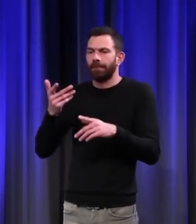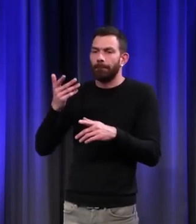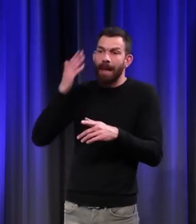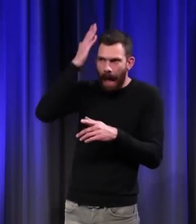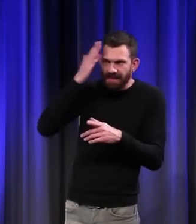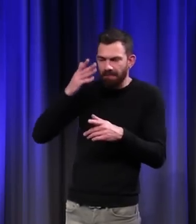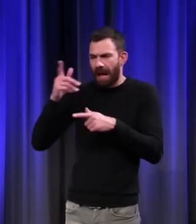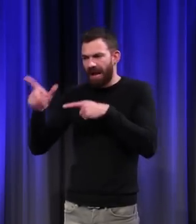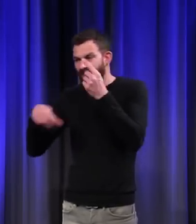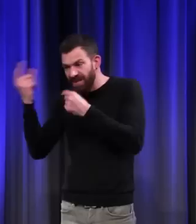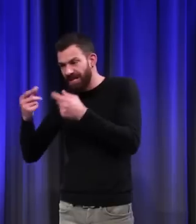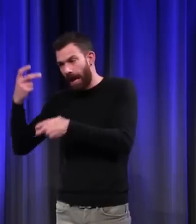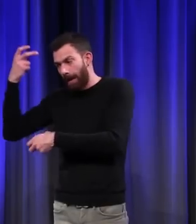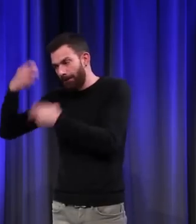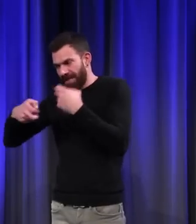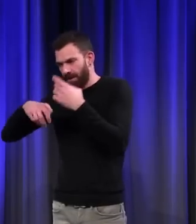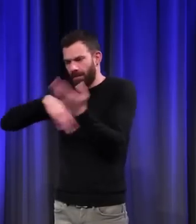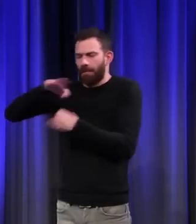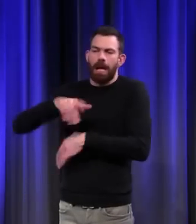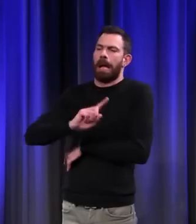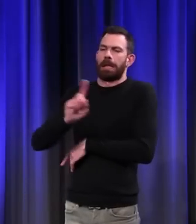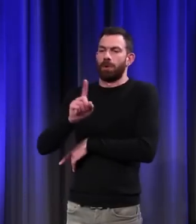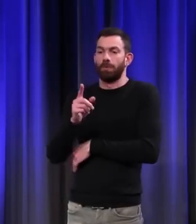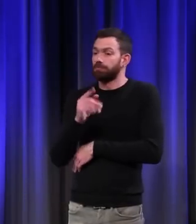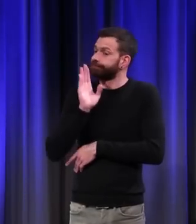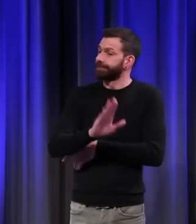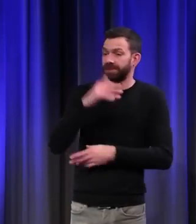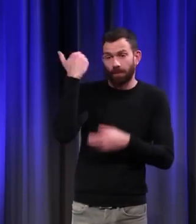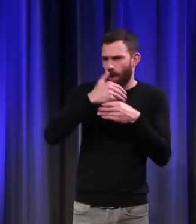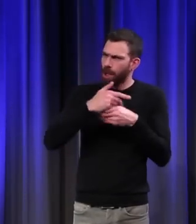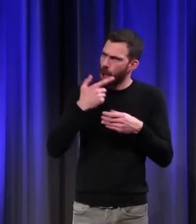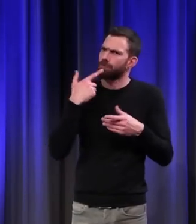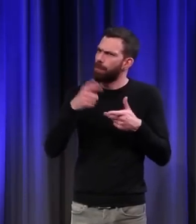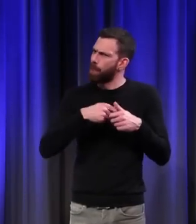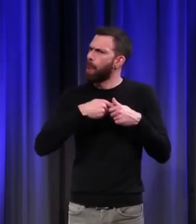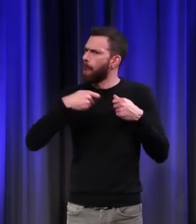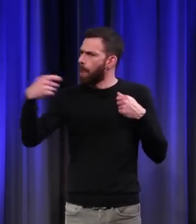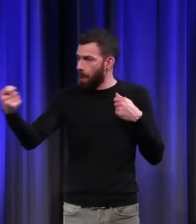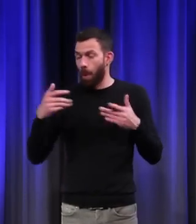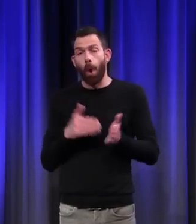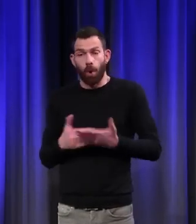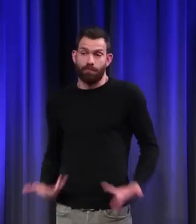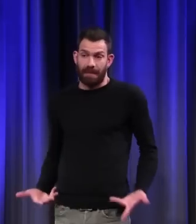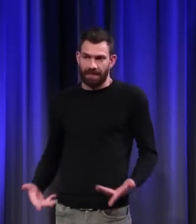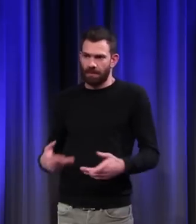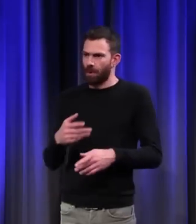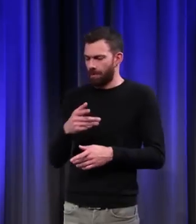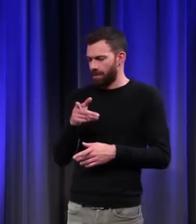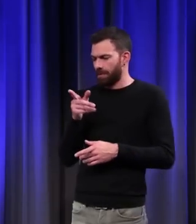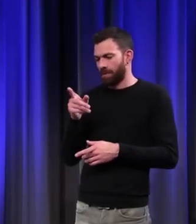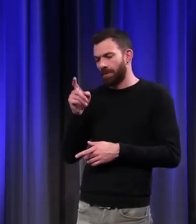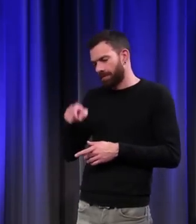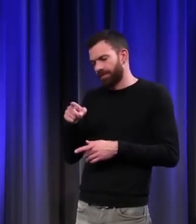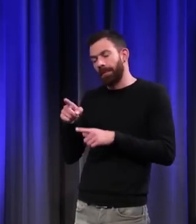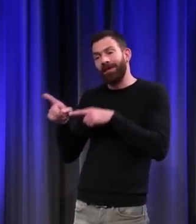animal, végétal, minéral. Il y a toujours l'idée au Moyen Âge, et ça va durer longtemps, et on y revient aujourd'hui, que le végétal